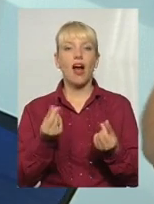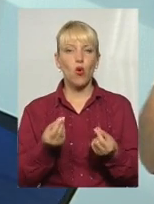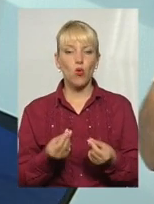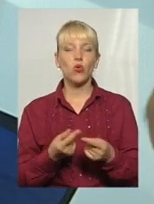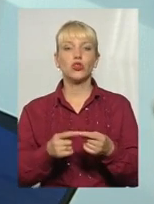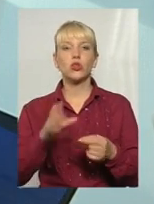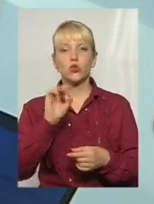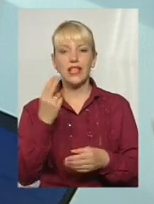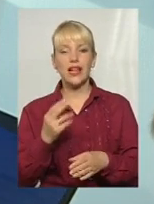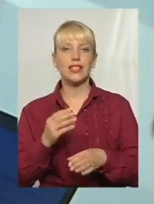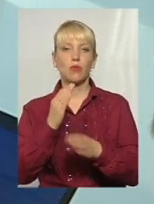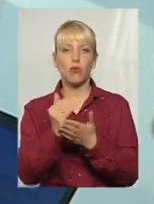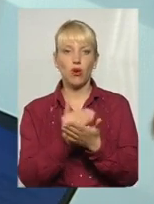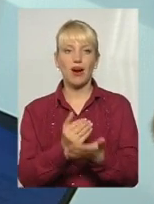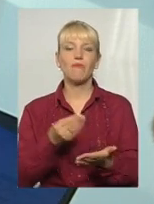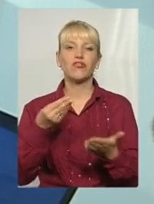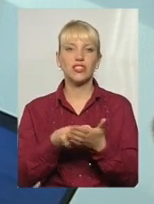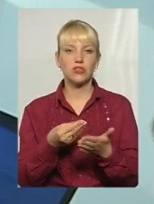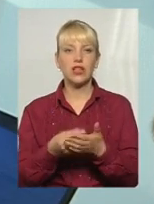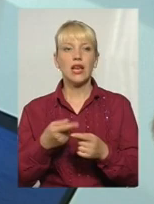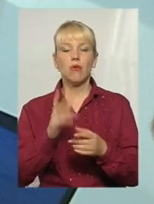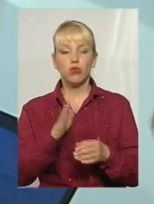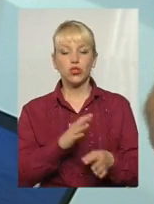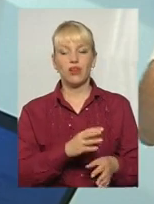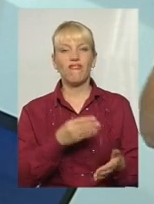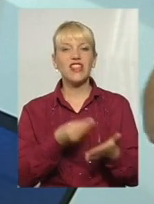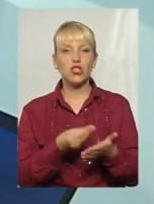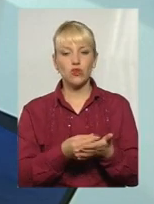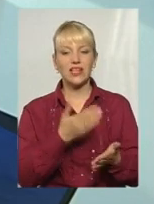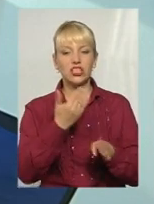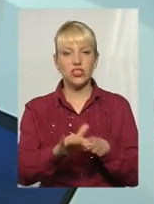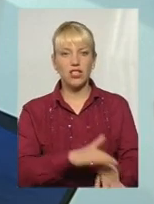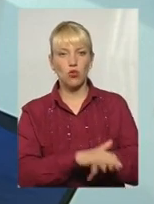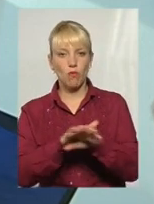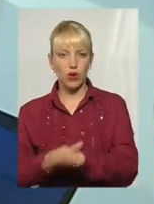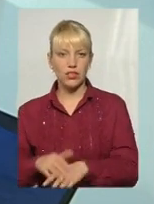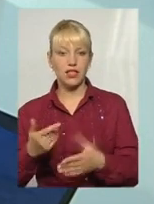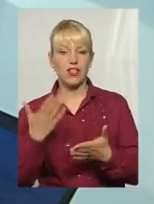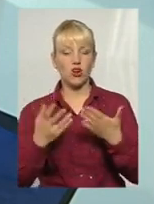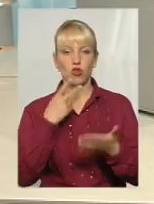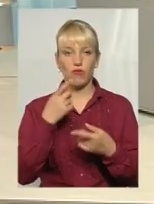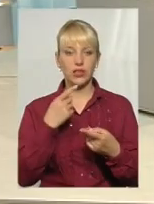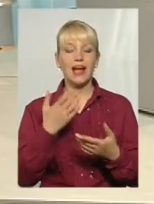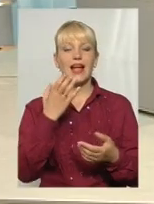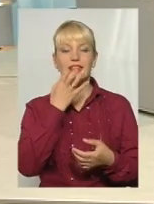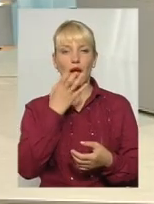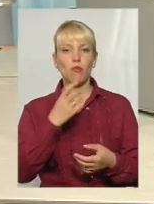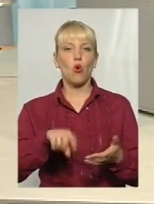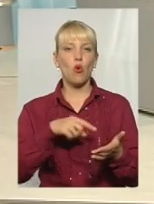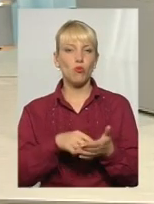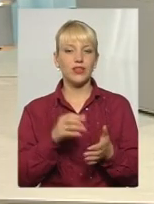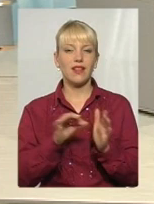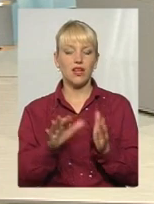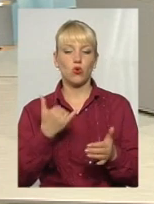захисту фінансувати частину тарифу покриття. Тобто, якщо взяти комунальне підприємство, теплокомуненерго, в нас є